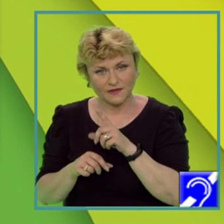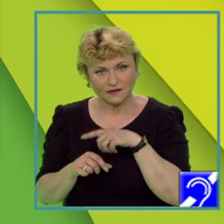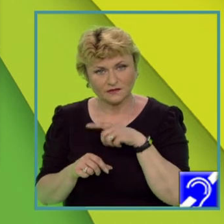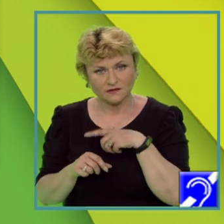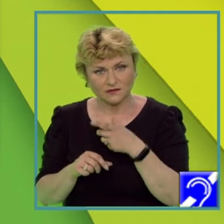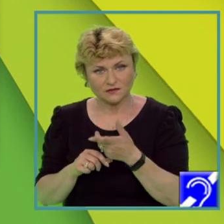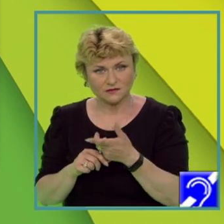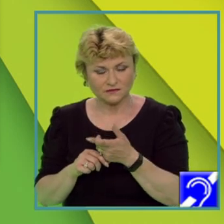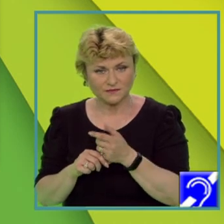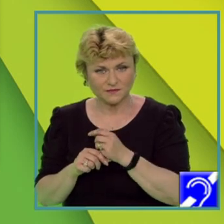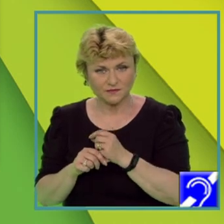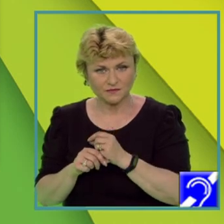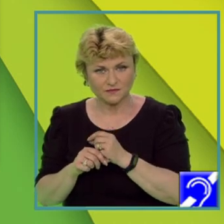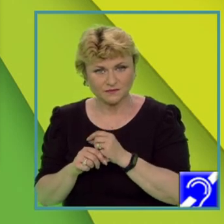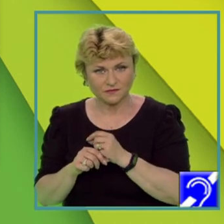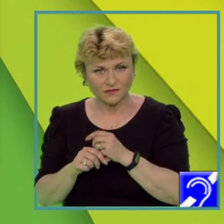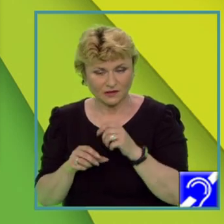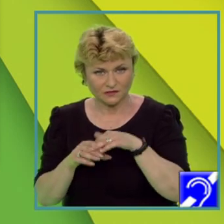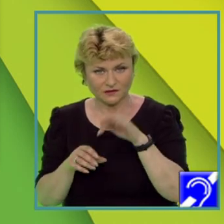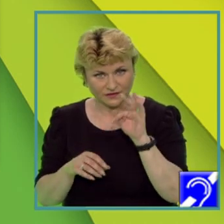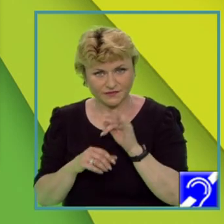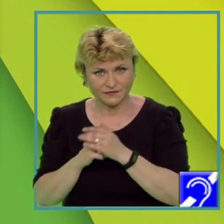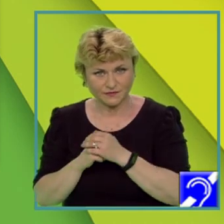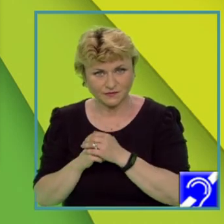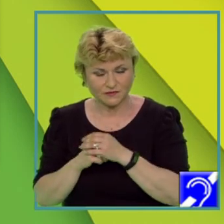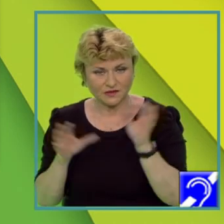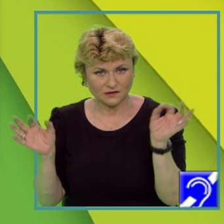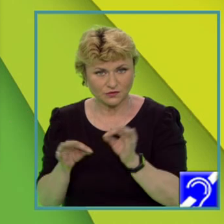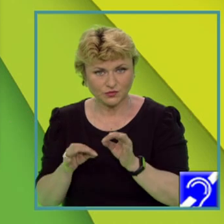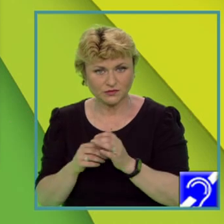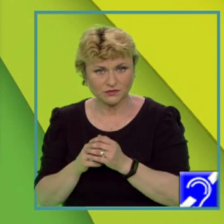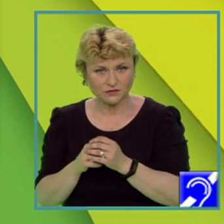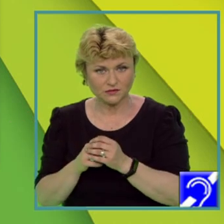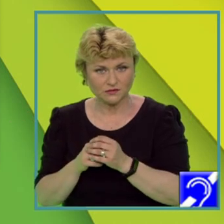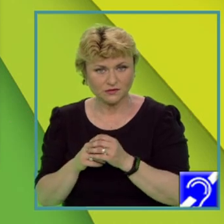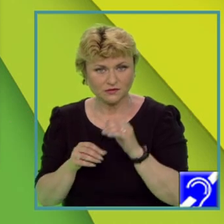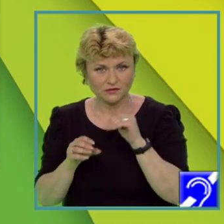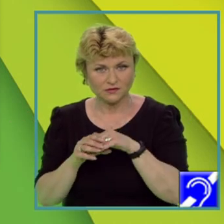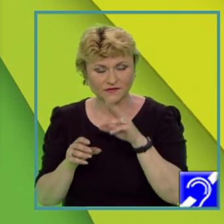în F, redus în D.